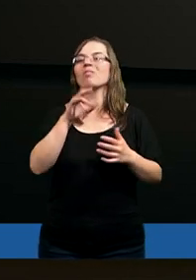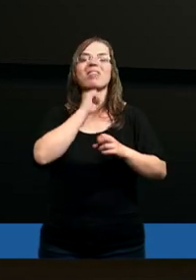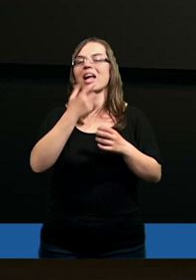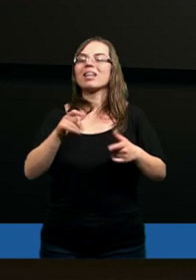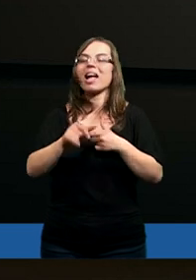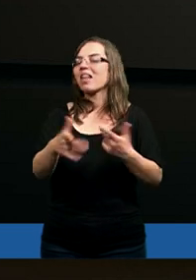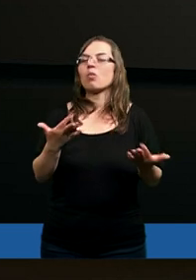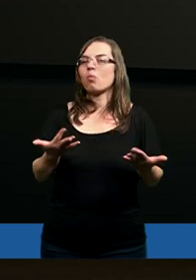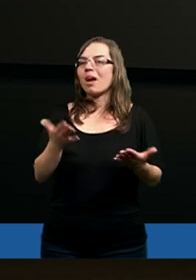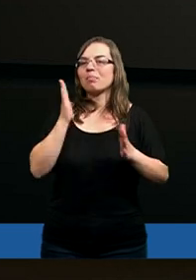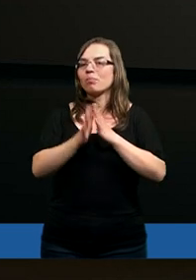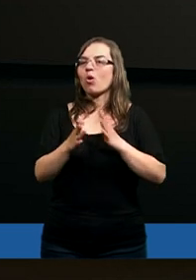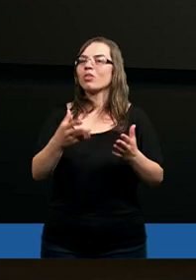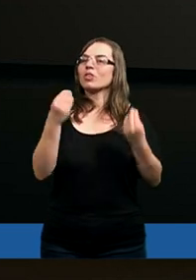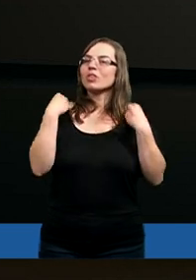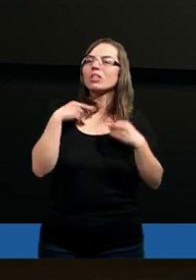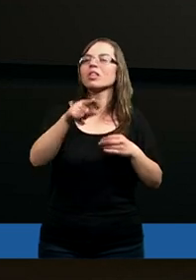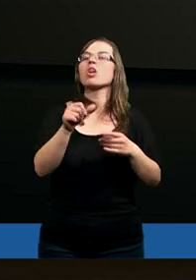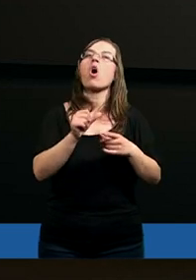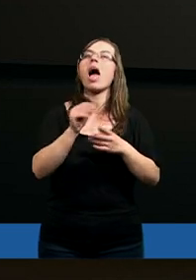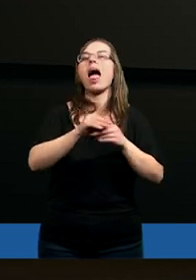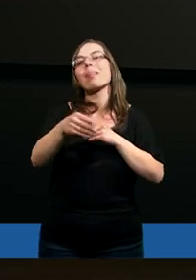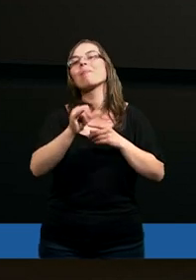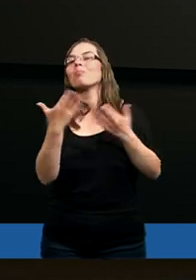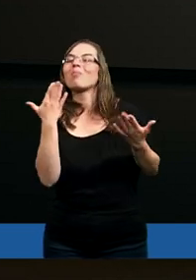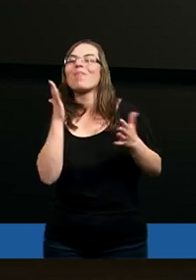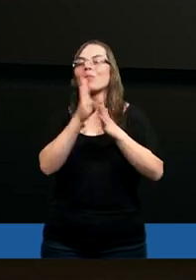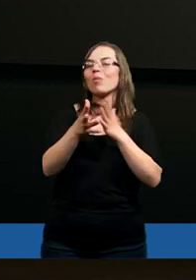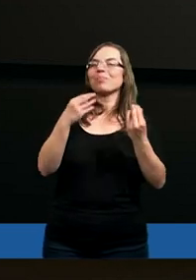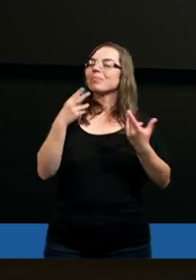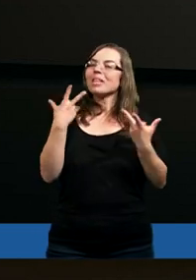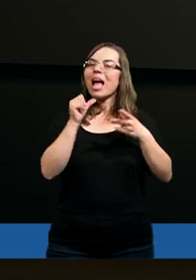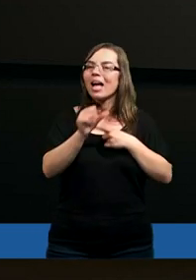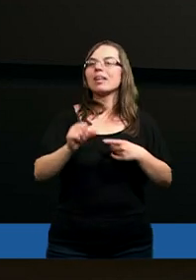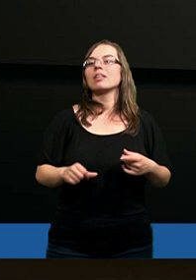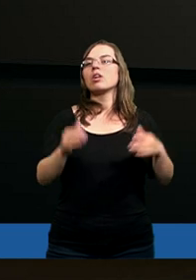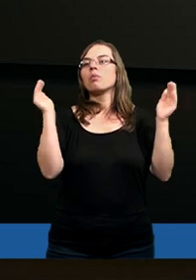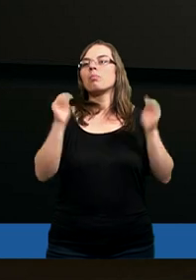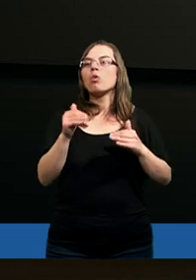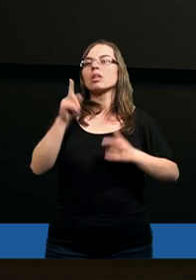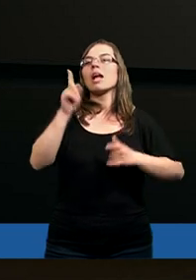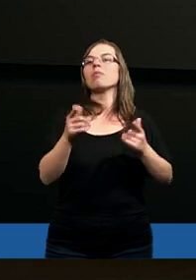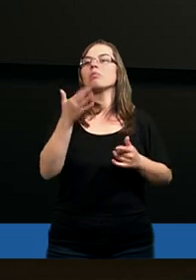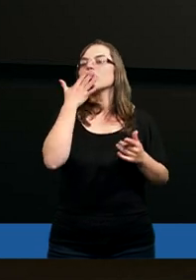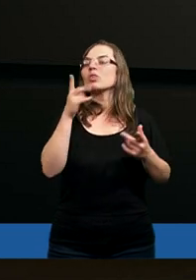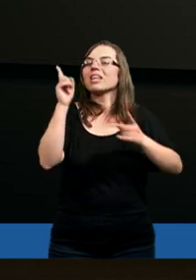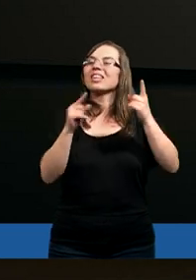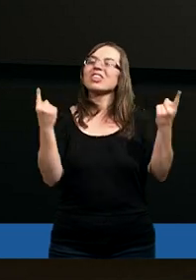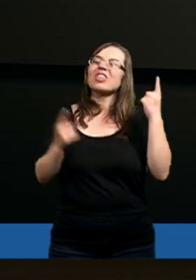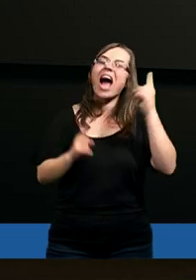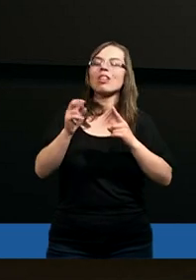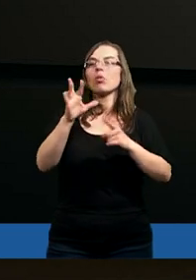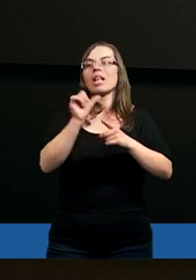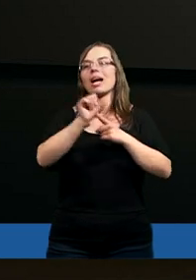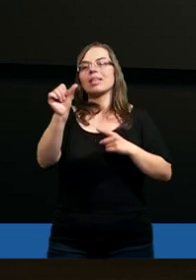słowa mówią, że wcale nie jest to łatwe. I ten powrót wcale nie jest oczywisty. A może nawet te słowa mówią, że rzadko do